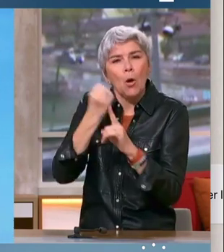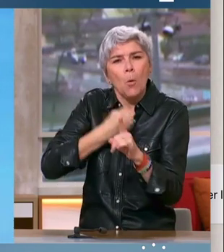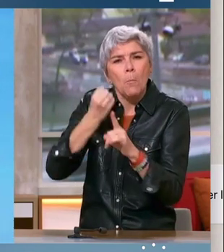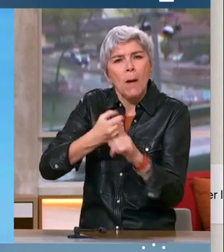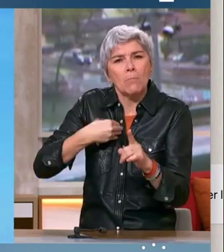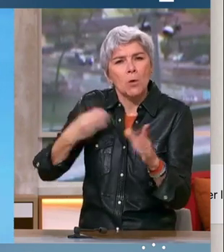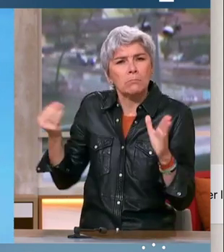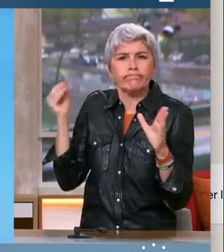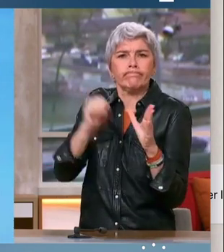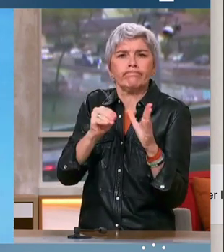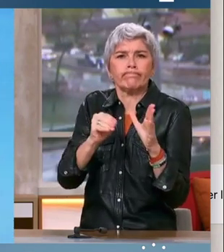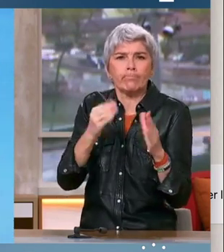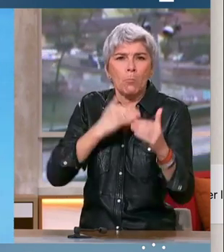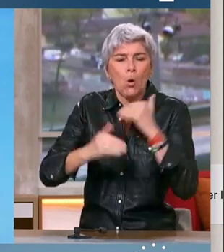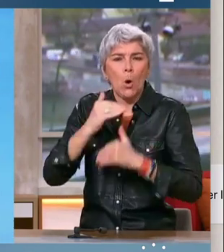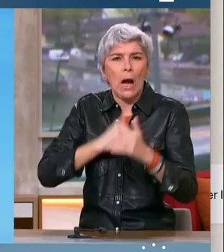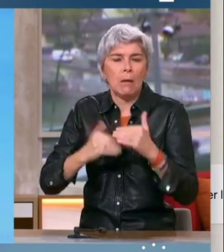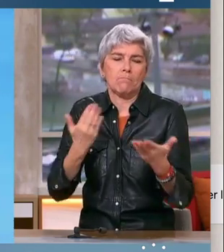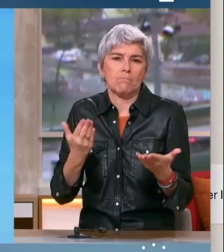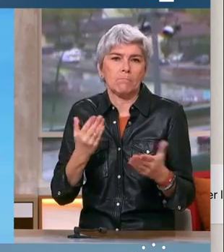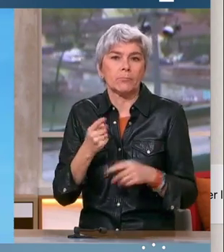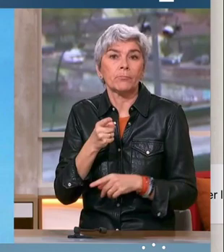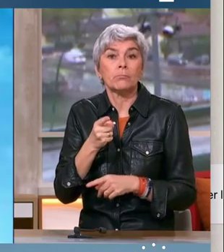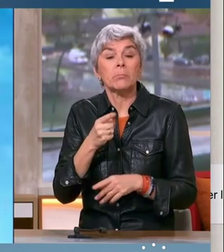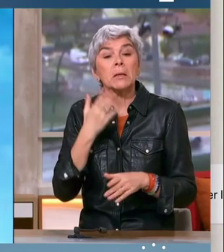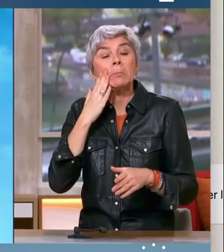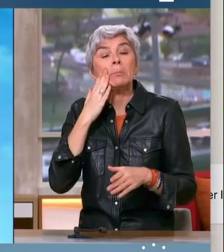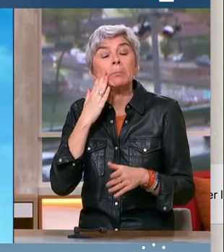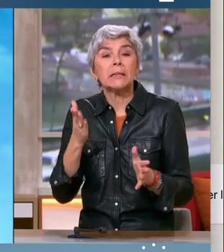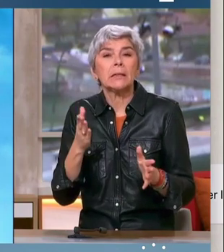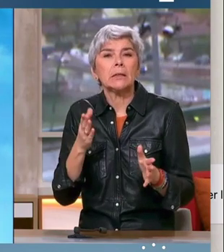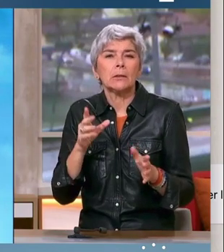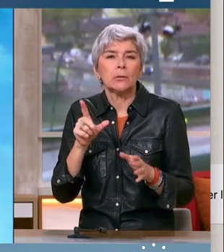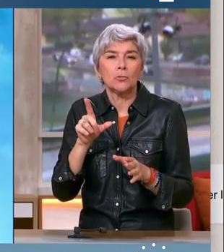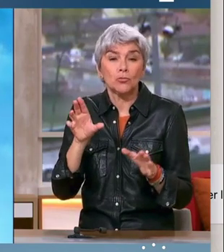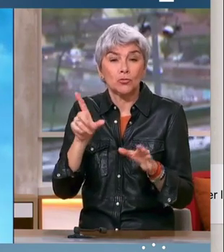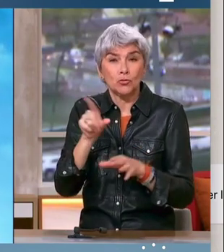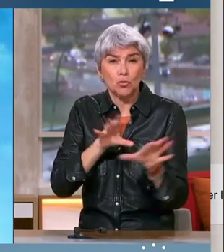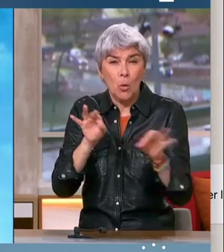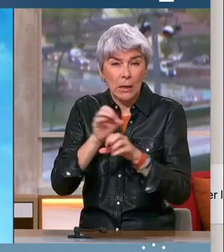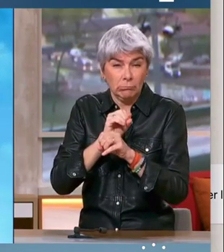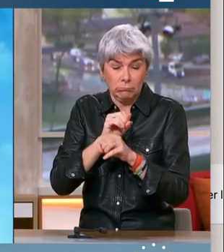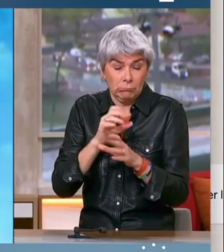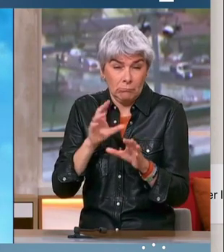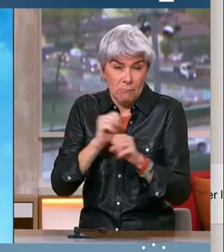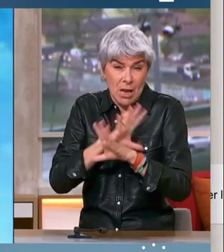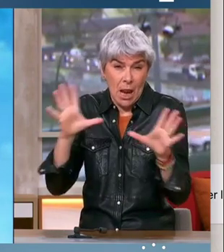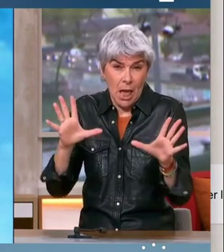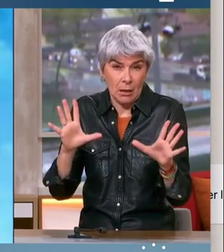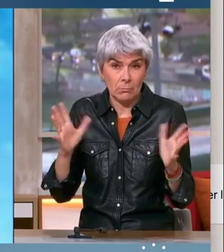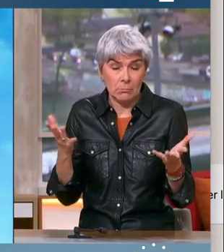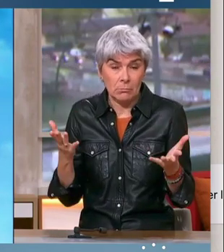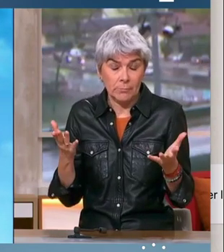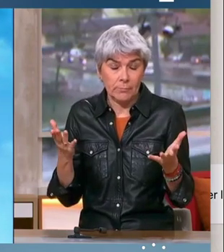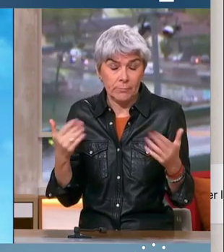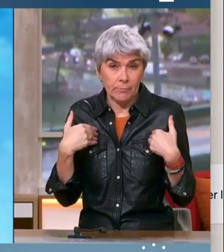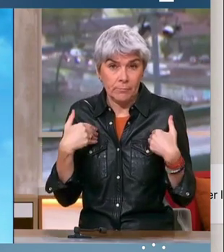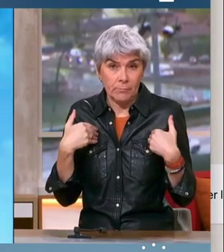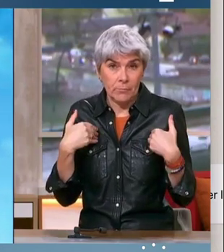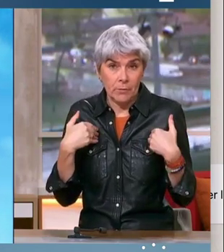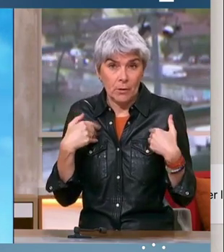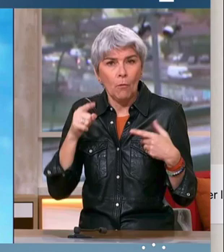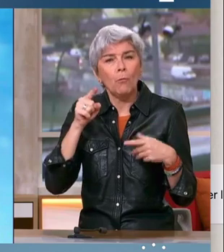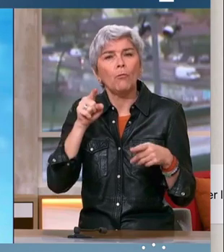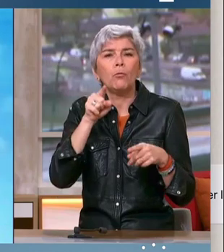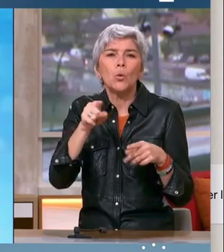au cœur, au cœur de la France des Vous aurez un choix et un discours clair dans ce cas de figure. Est-ce que vous constatez, lorsque vous vous